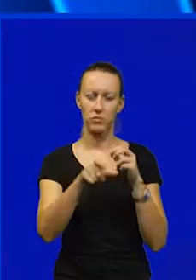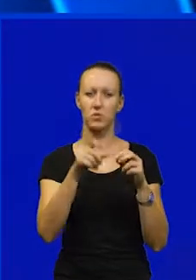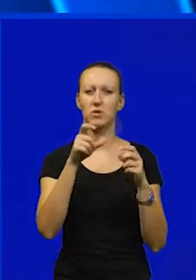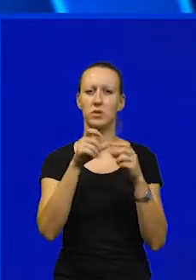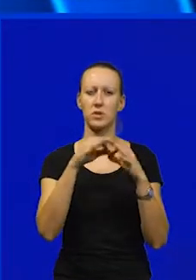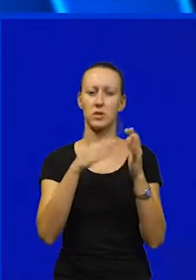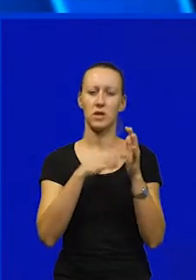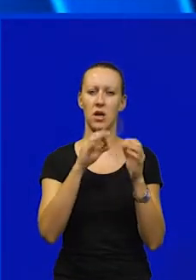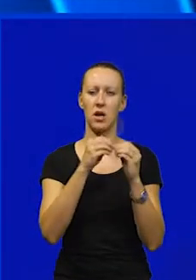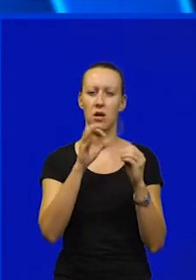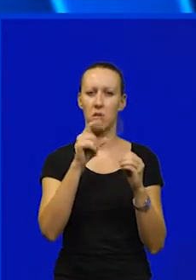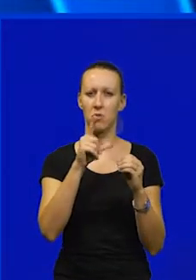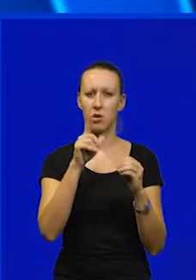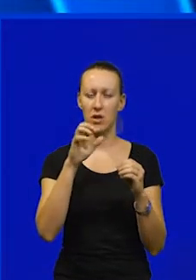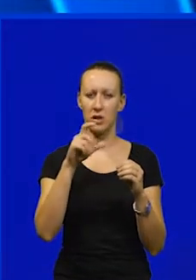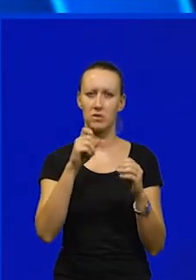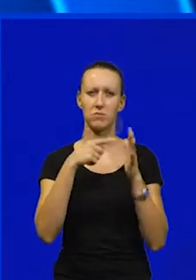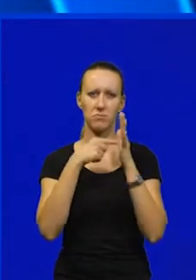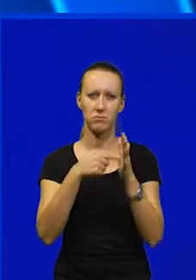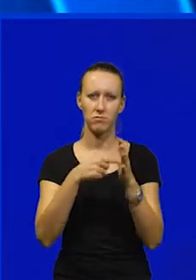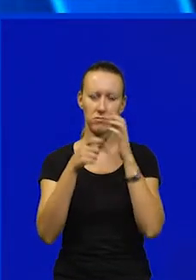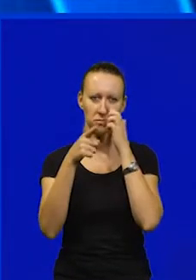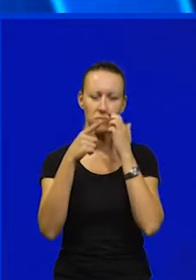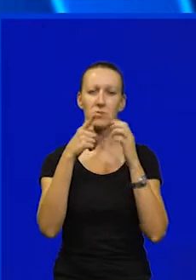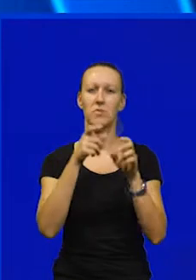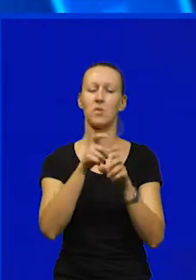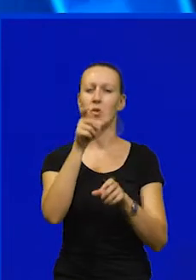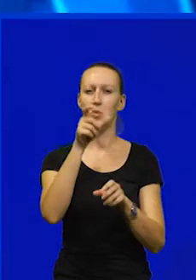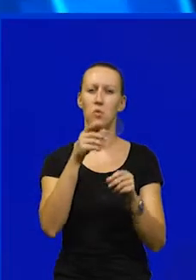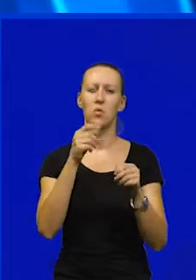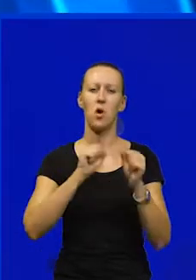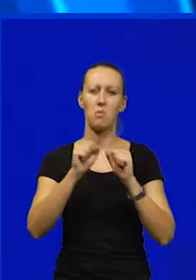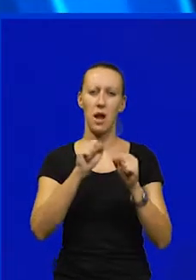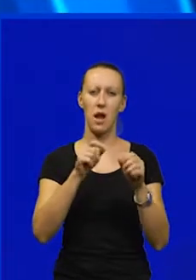Samboleca koji je prikazan na forumu na zgradi Ureda za obranu